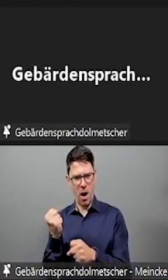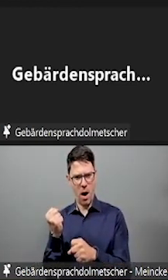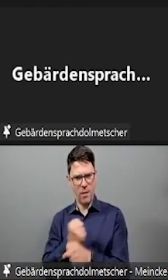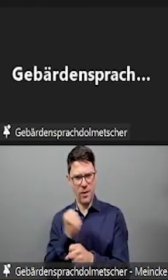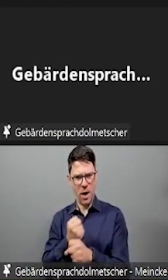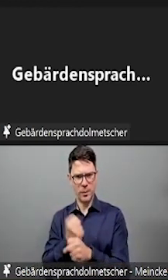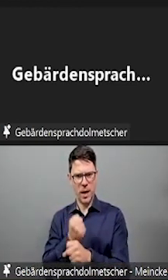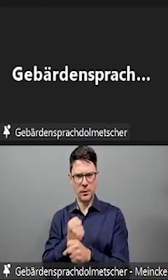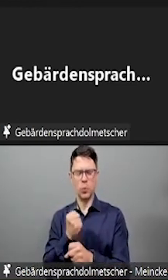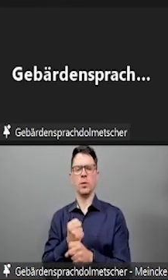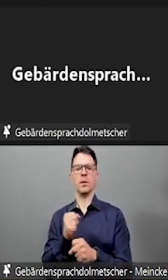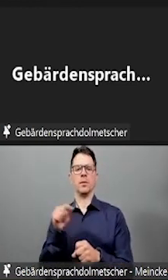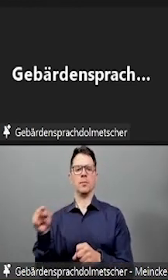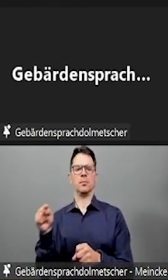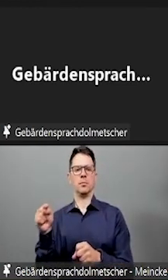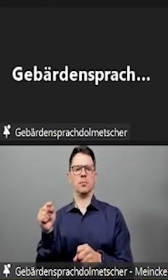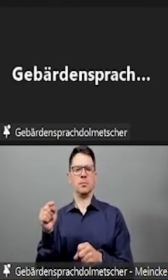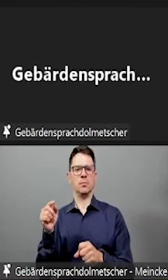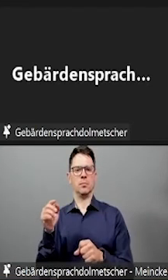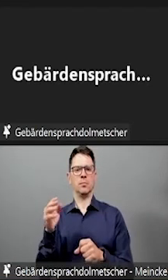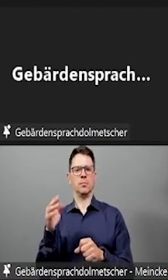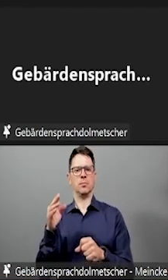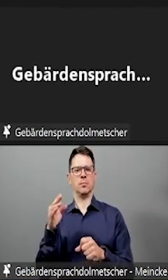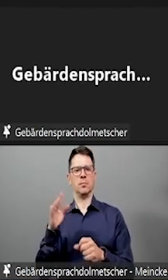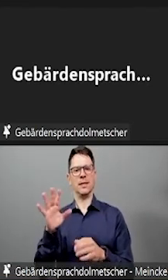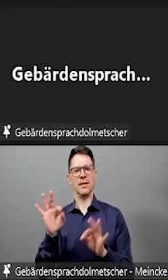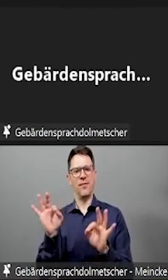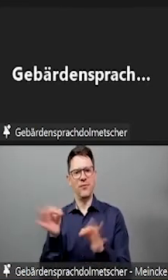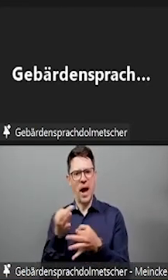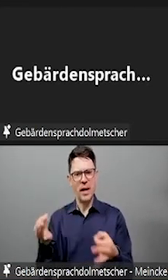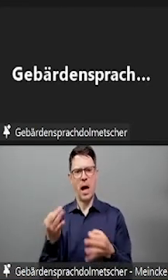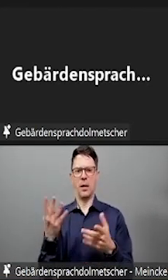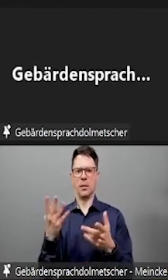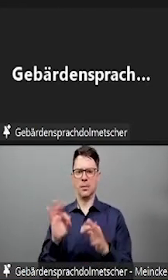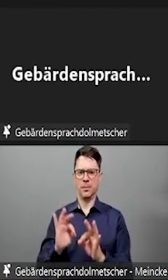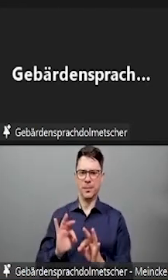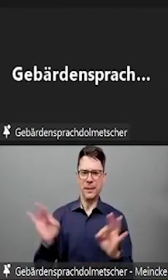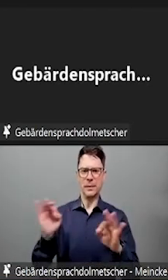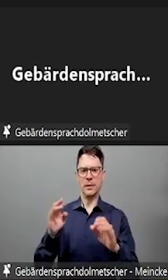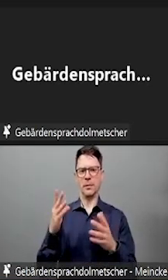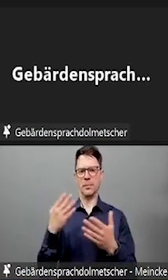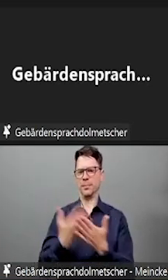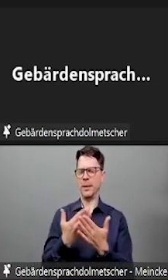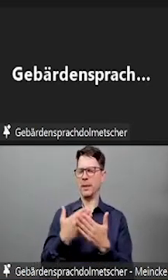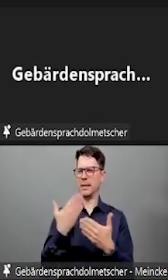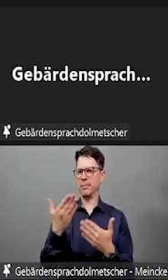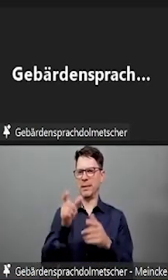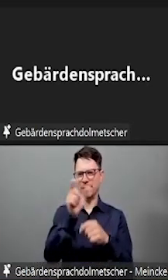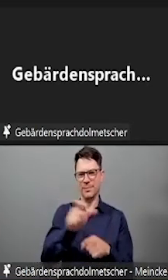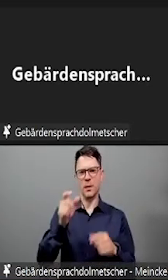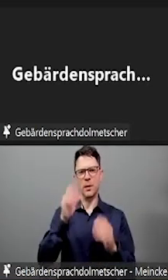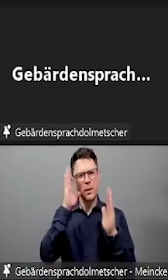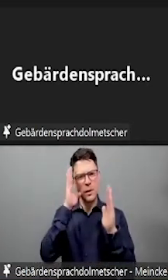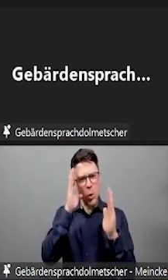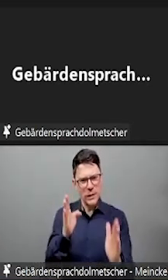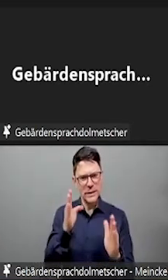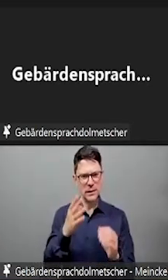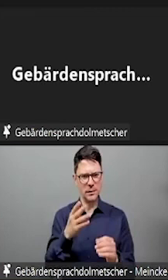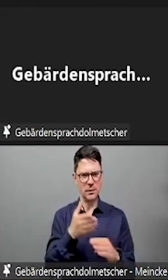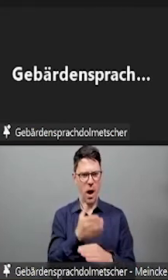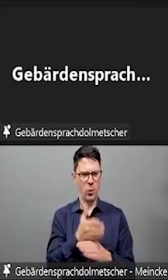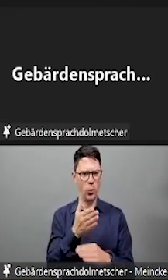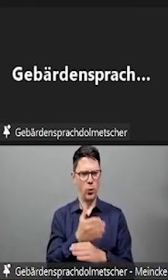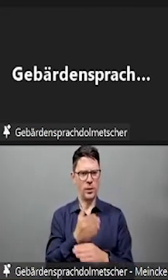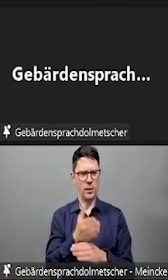benötigt, hätte er nach der Rechtsprechung derzeit keinen Anspruch auf Nachteilsausgleich. Die